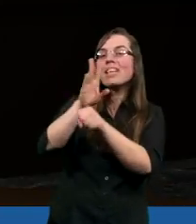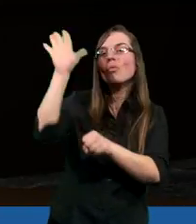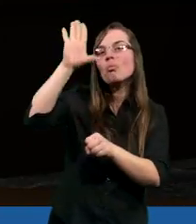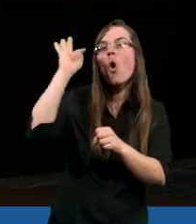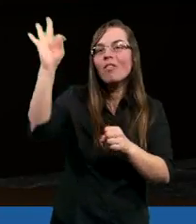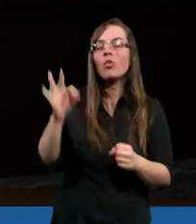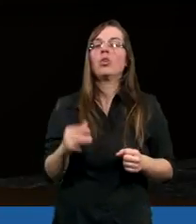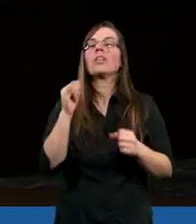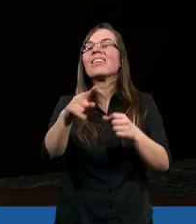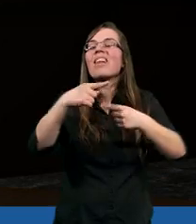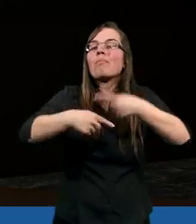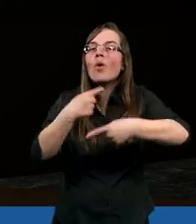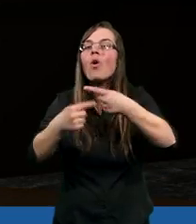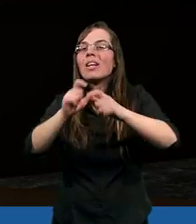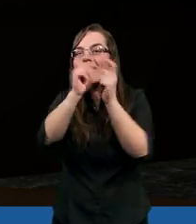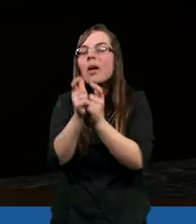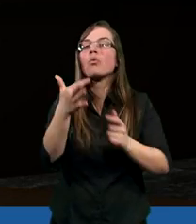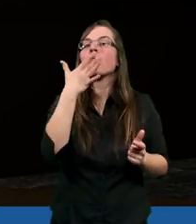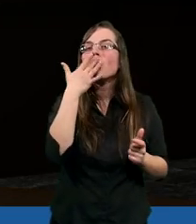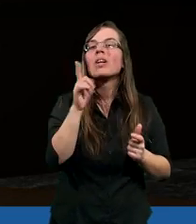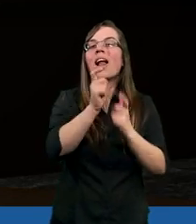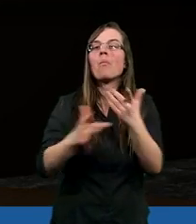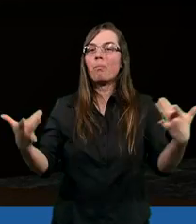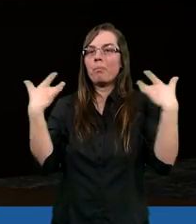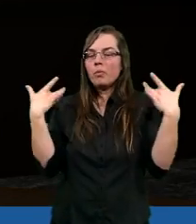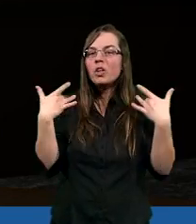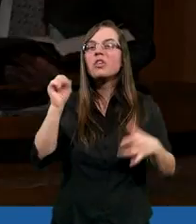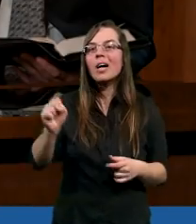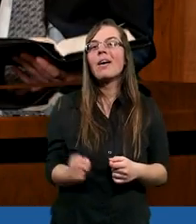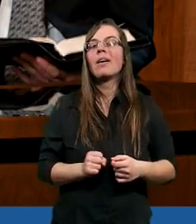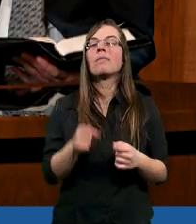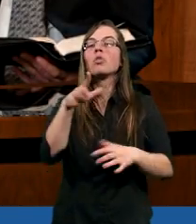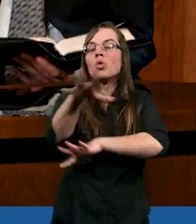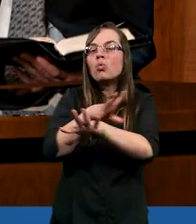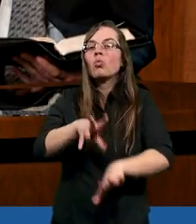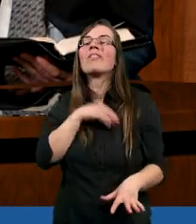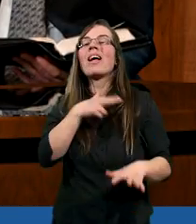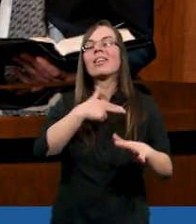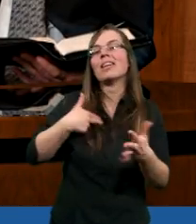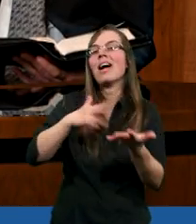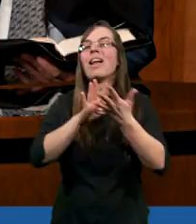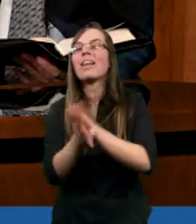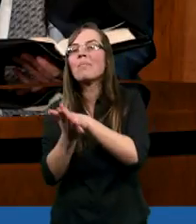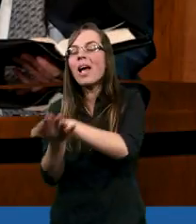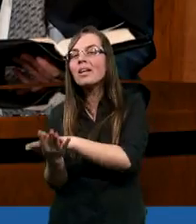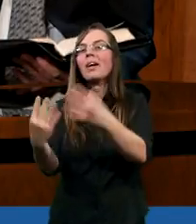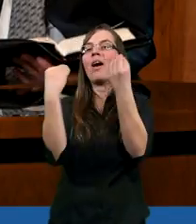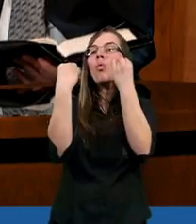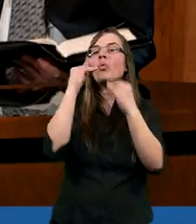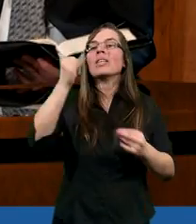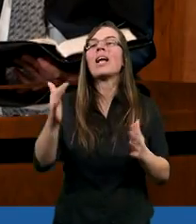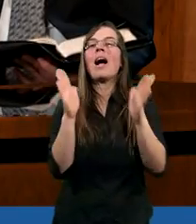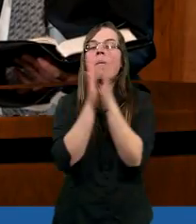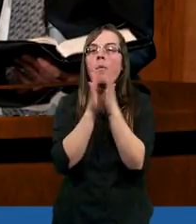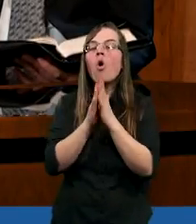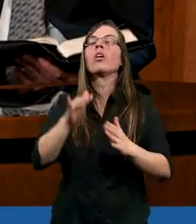i wtedy, to jest ten cały proces, tak jak już też mówiliśmy, całego życia, zmiany, Duch Święty nas zmienia, Duch Święty nas uczy, jak